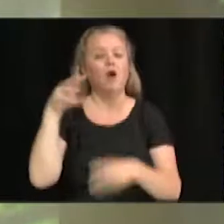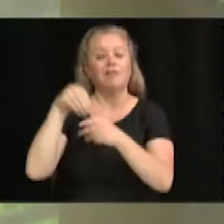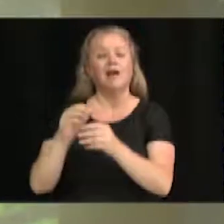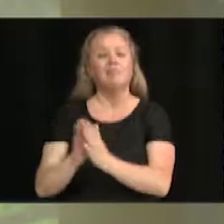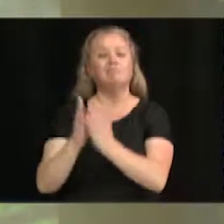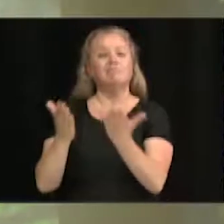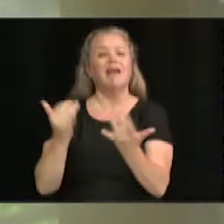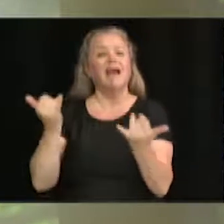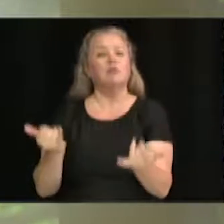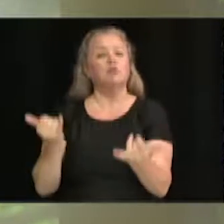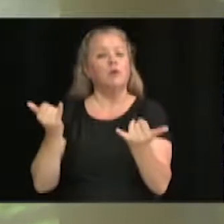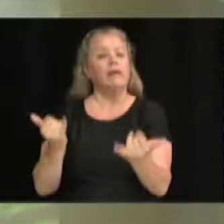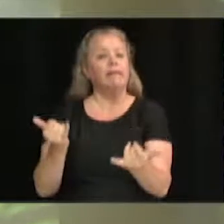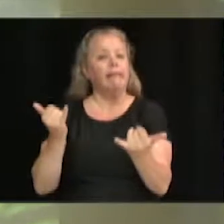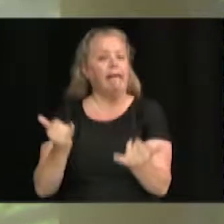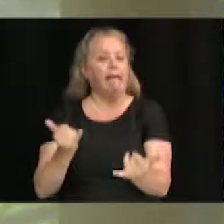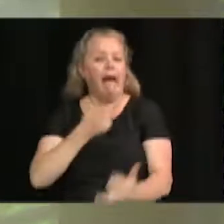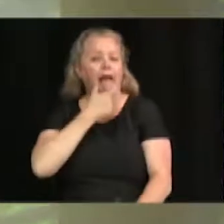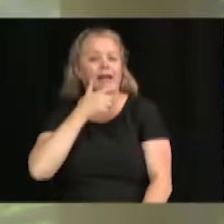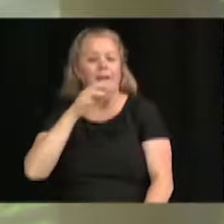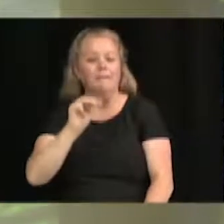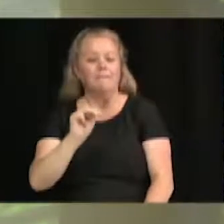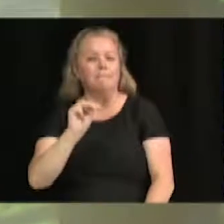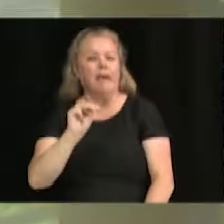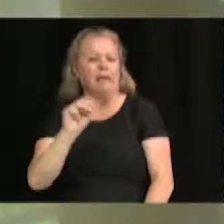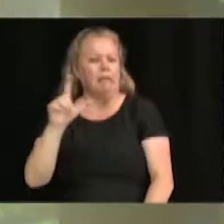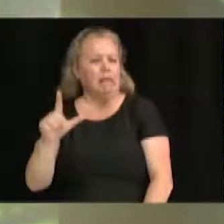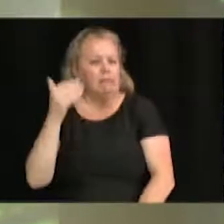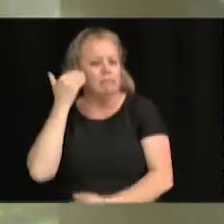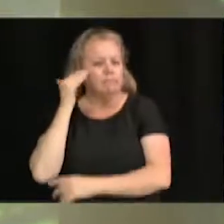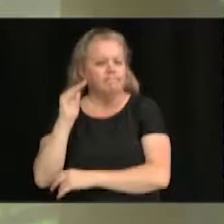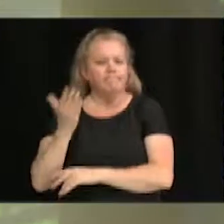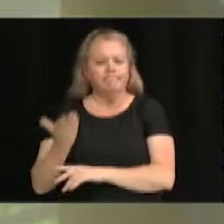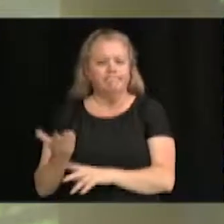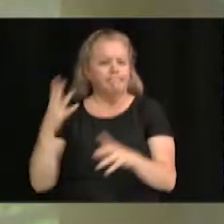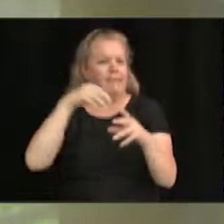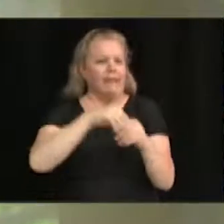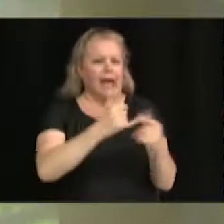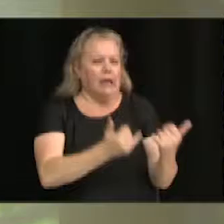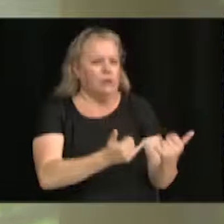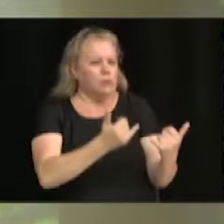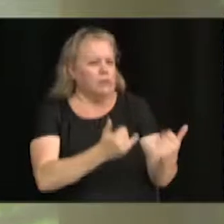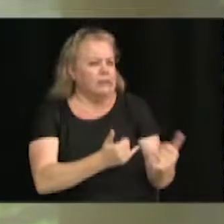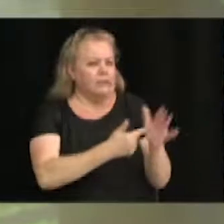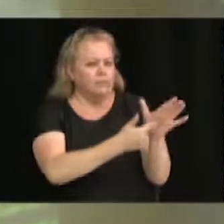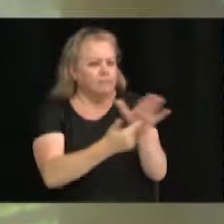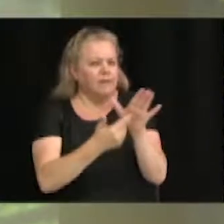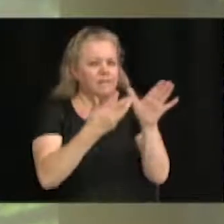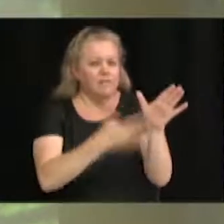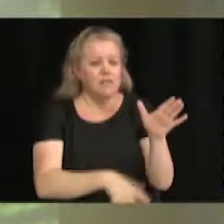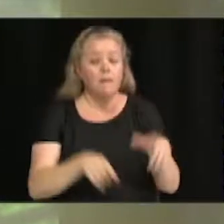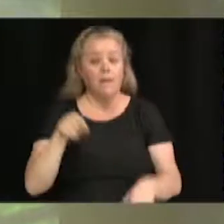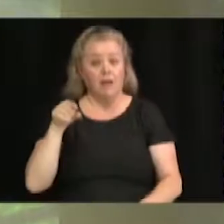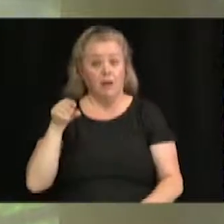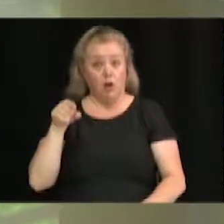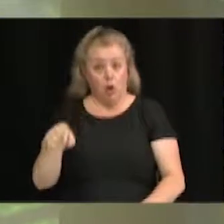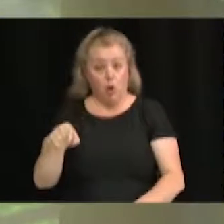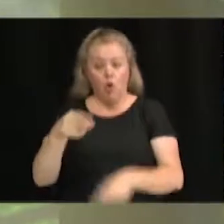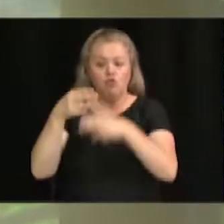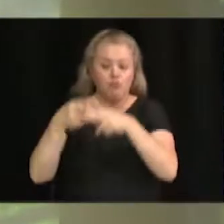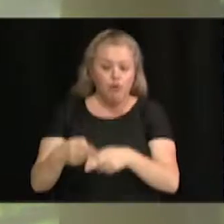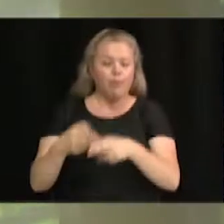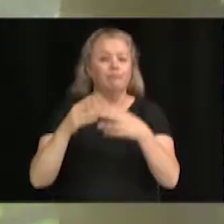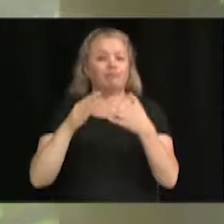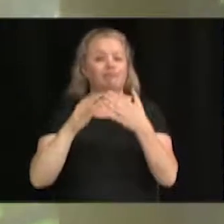Maclean's en anglais. Alors, c'est peut-être juste dans le Maclean's. Je ne pas si c dans l'actualité. Ce classement des communautés canadiennes où il fait bon vivre,